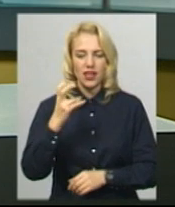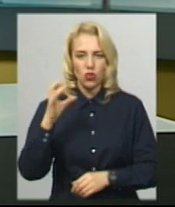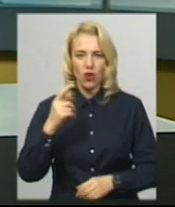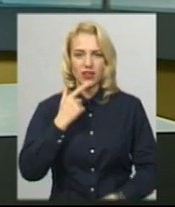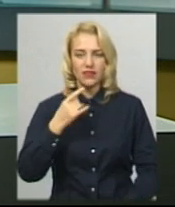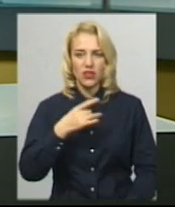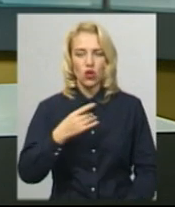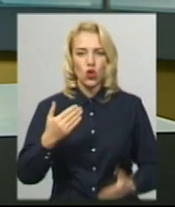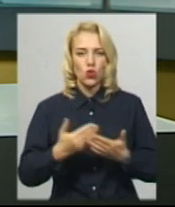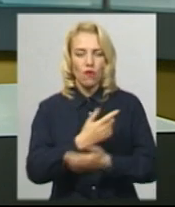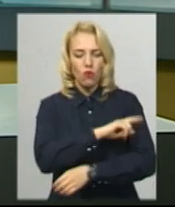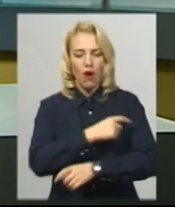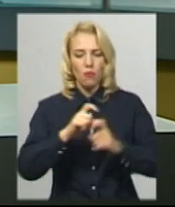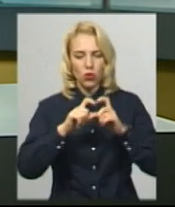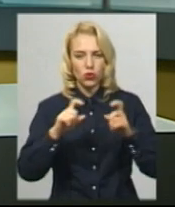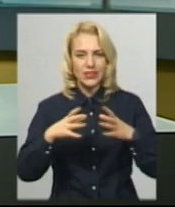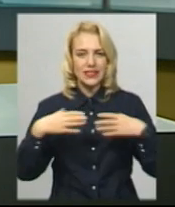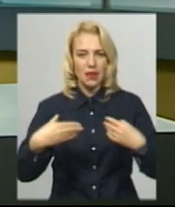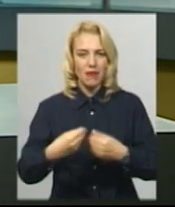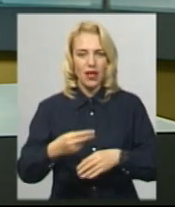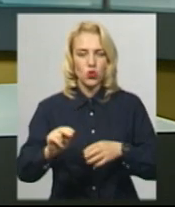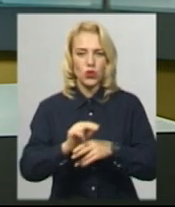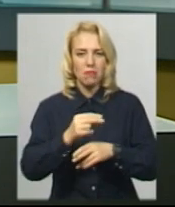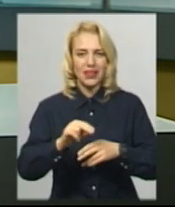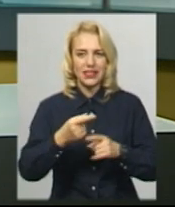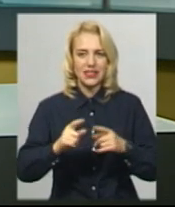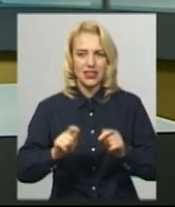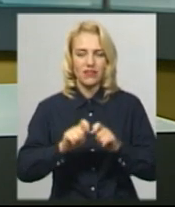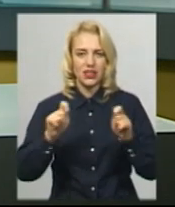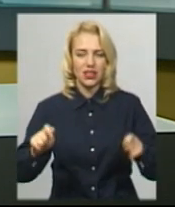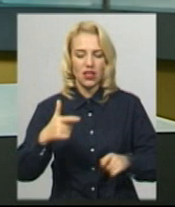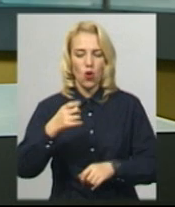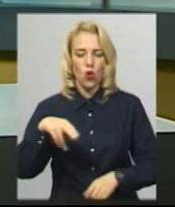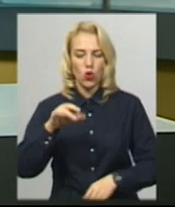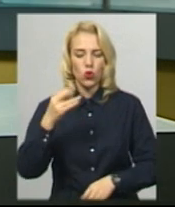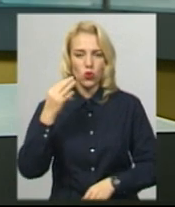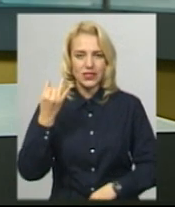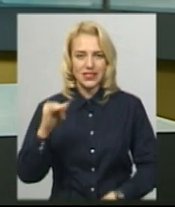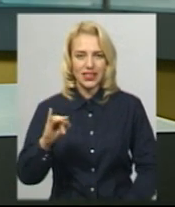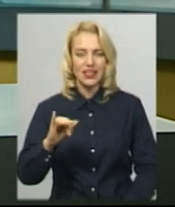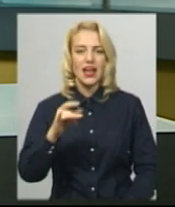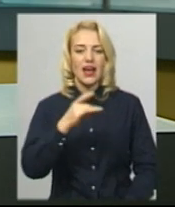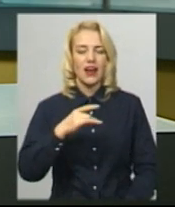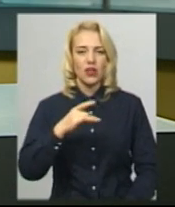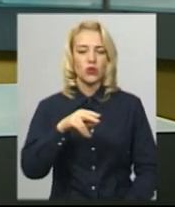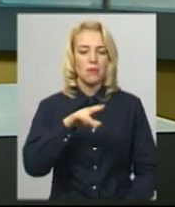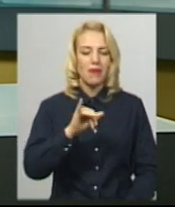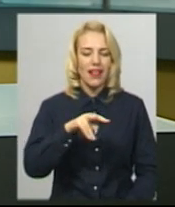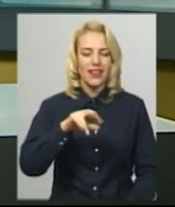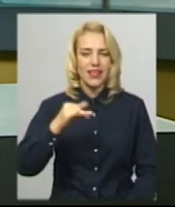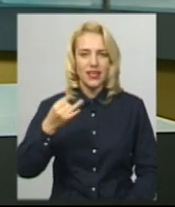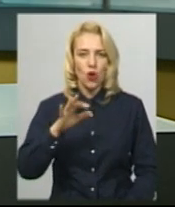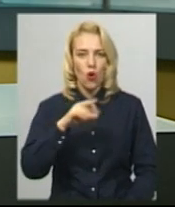Нову амбулаторію сімейної медицини відкрили сьогодні в Городоцькому районі в селі Півний Олексинець. Це перша із 27